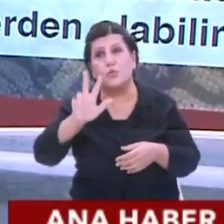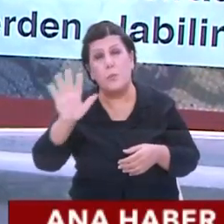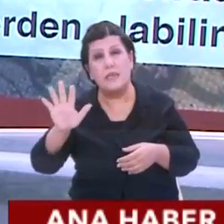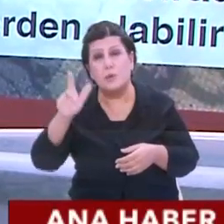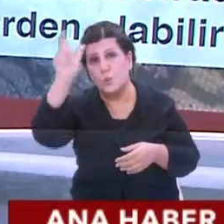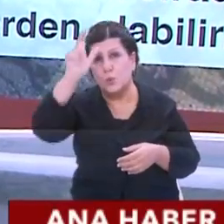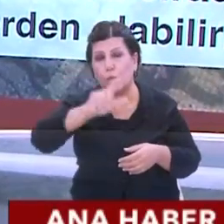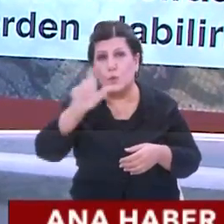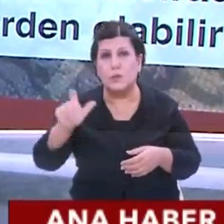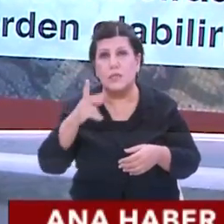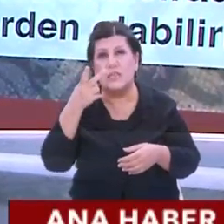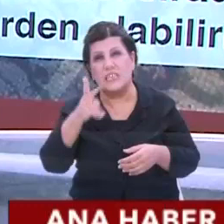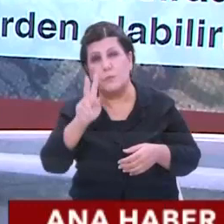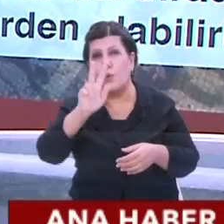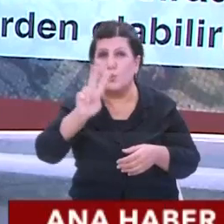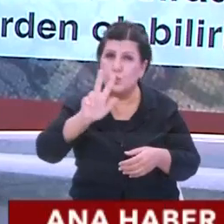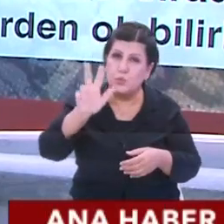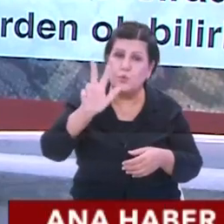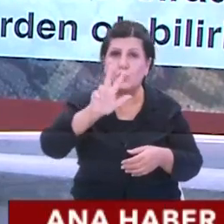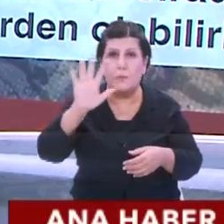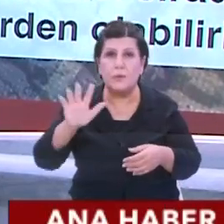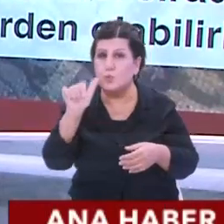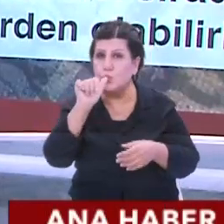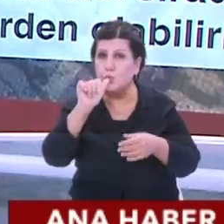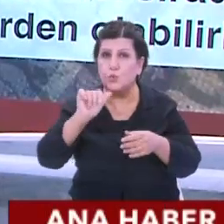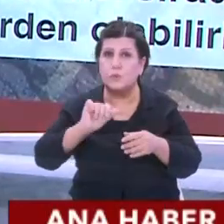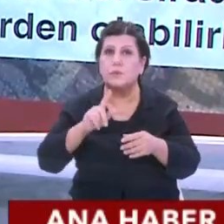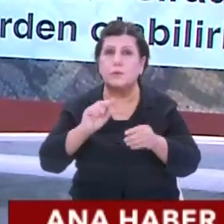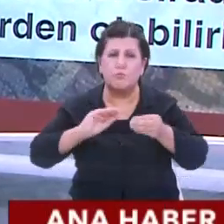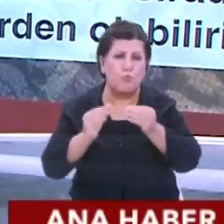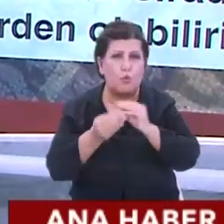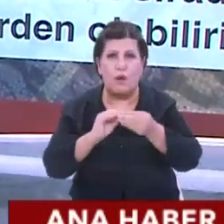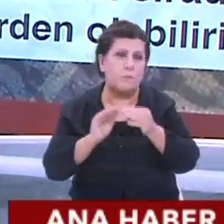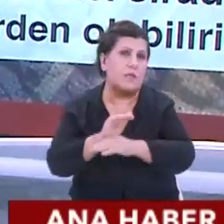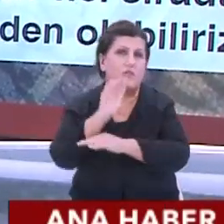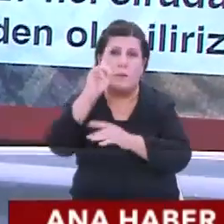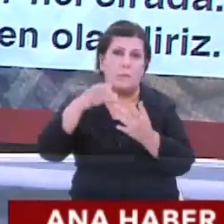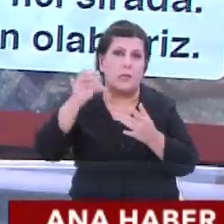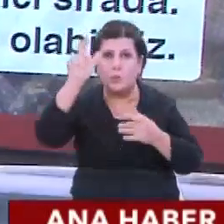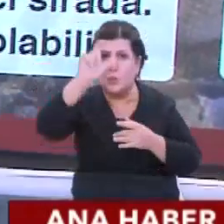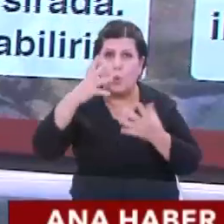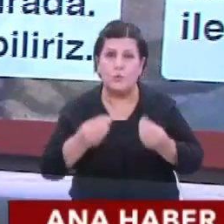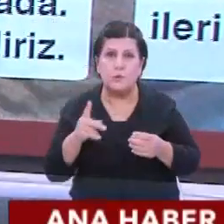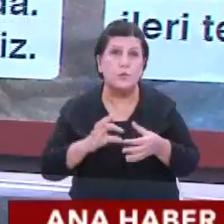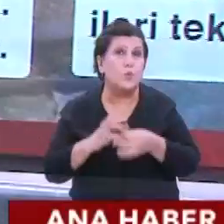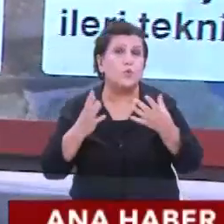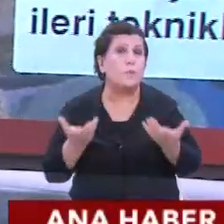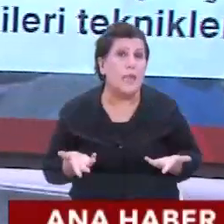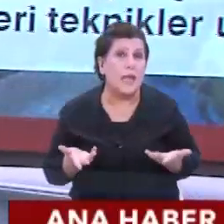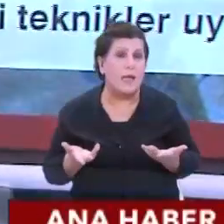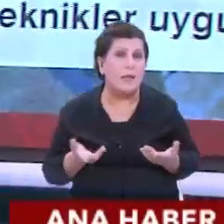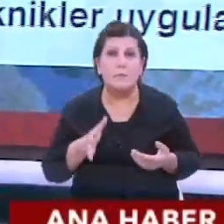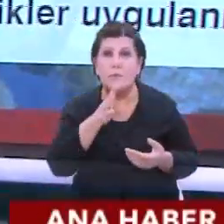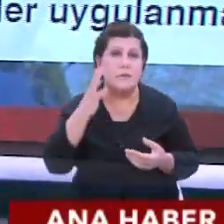çalışmalar. 2030-35'te ciddi bir su sorunu yaşanacak. Su kıtlığı ve Türkiye'de o ülkelerden biri olacak. Peki çözüm ne? Çözümü